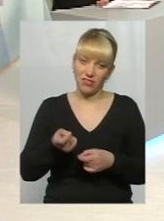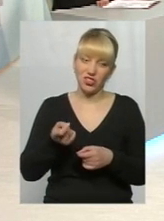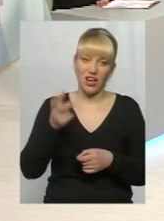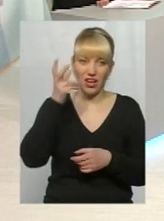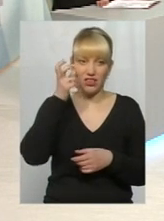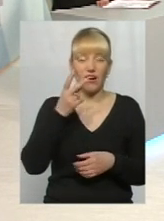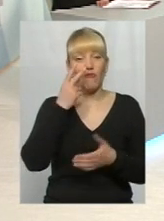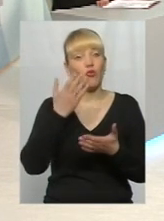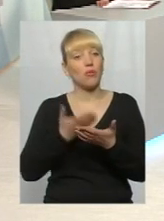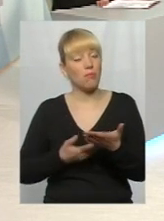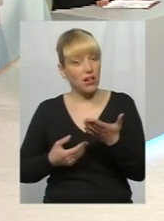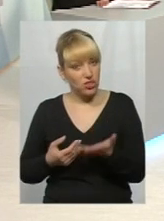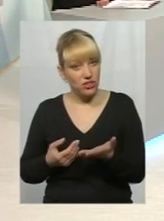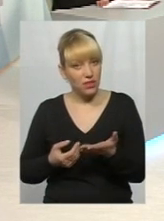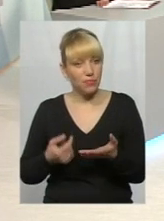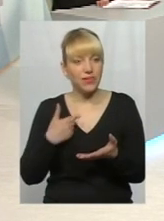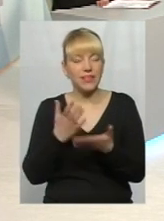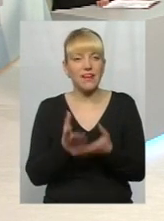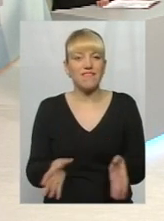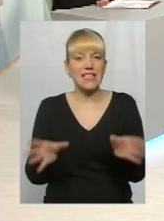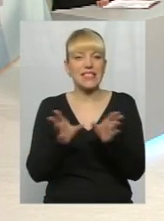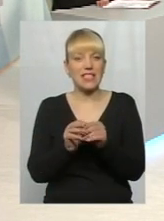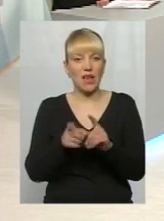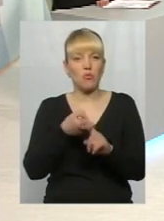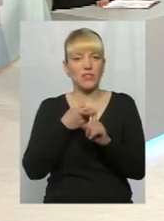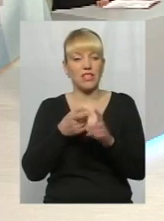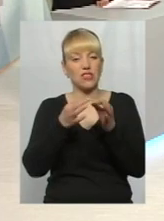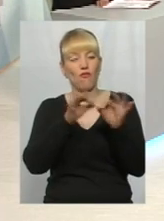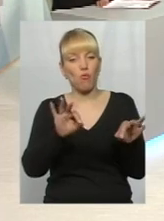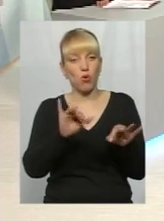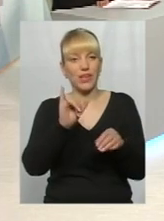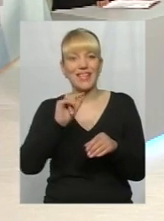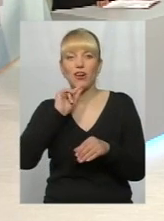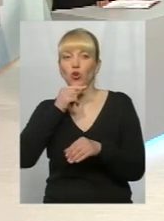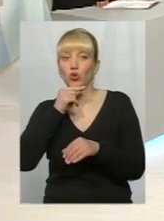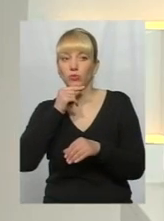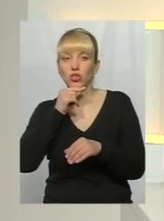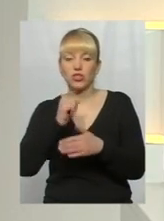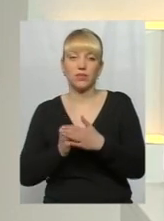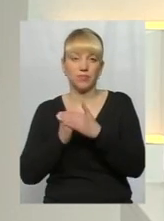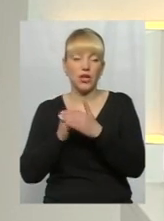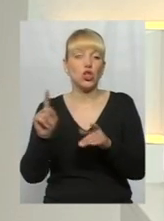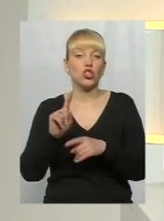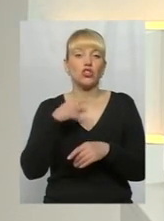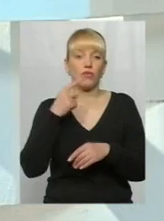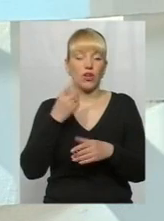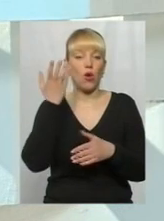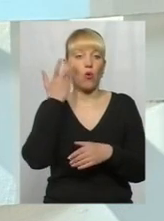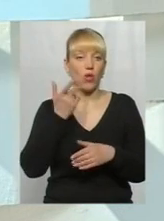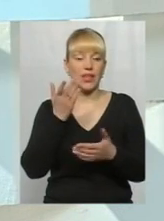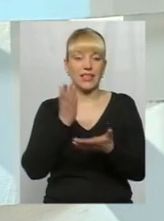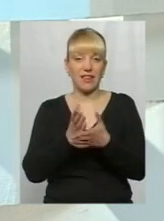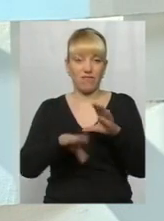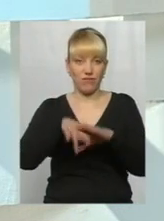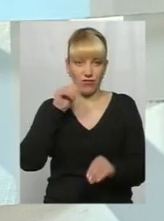От бачите, як все-таки тісно взаємозв'язані ці поняття, от свободи і економічного добробуту. От що ми не говорили. Коли йдуть